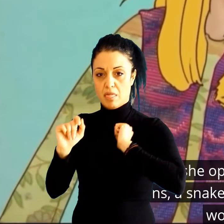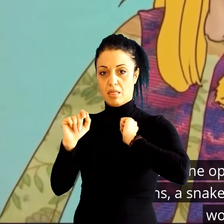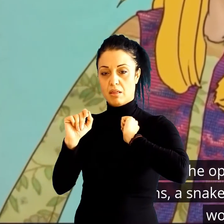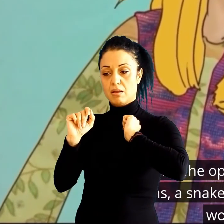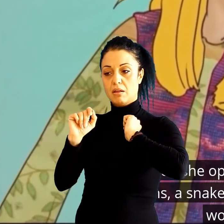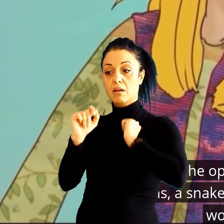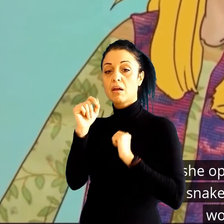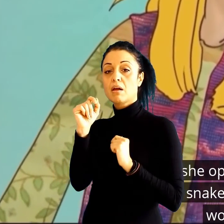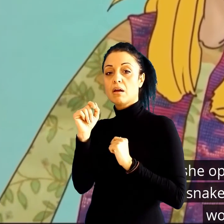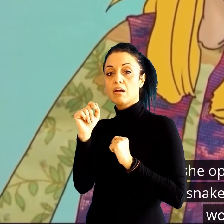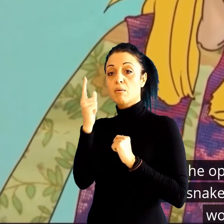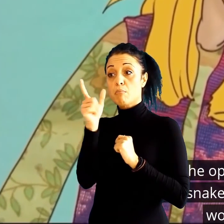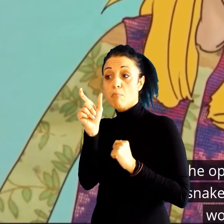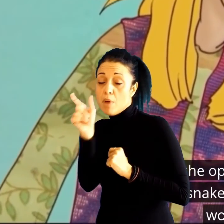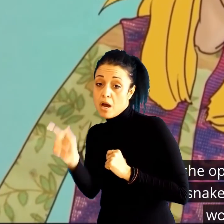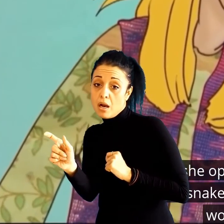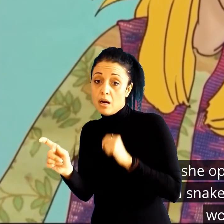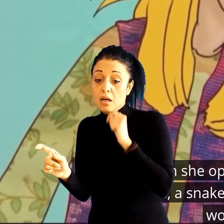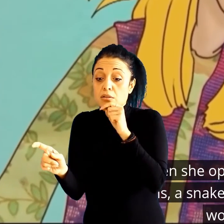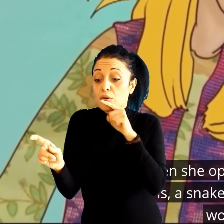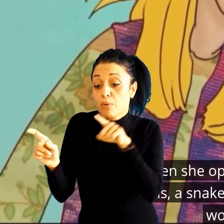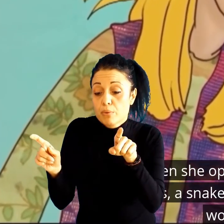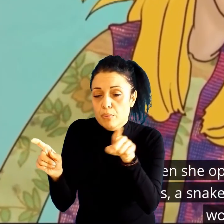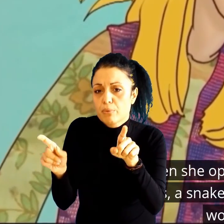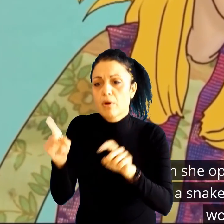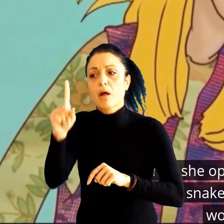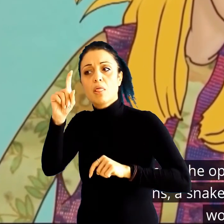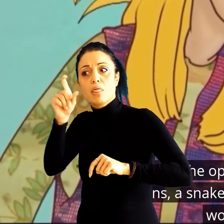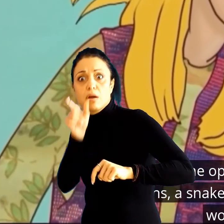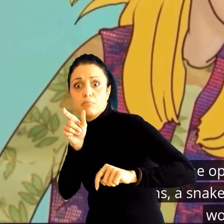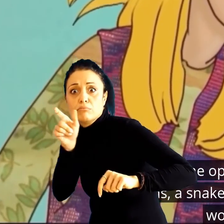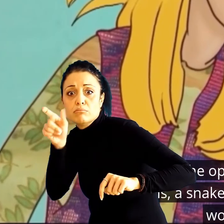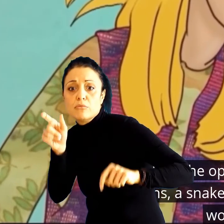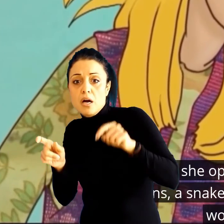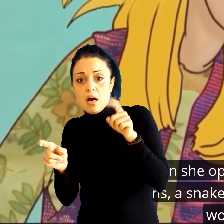на секој збор од устата ја излегувало по едно мало